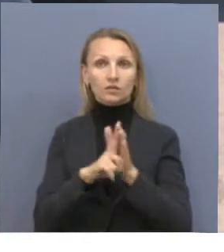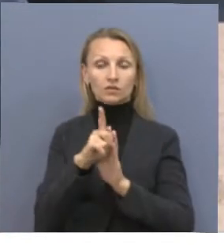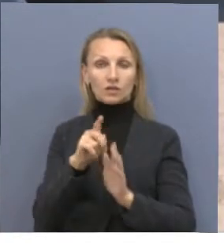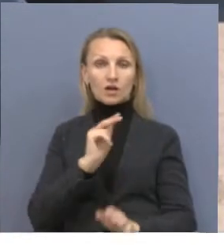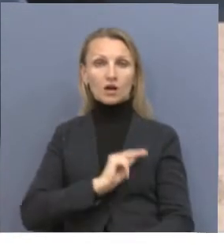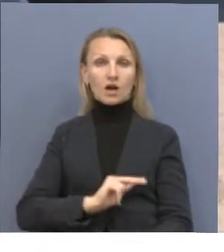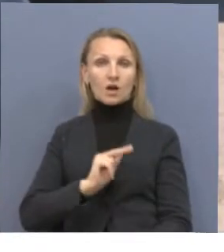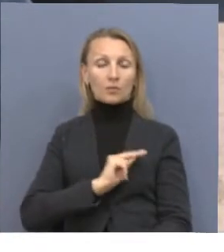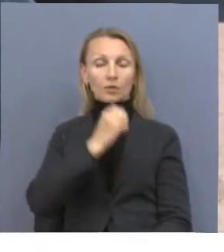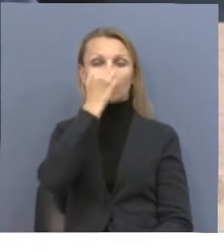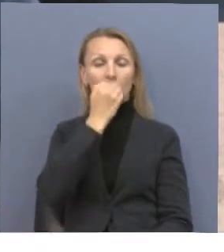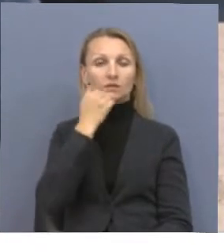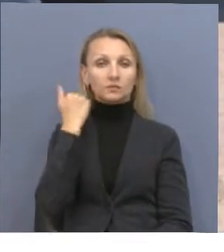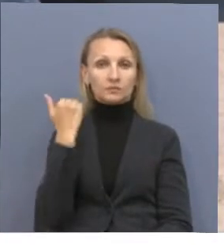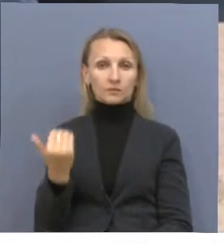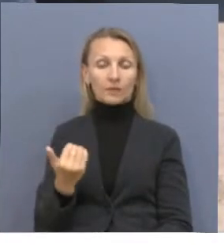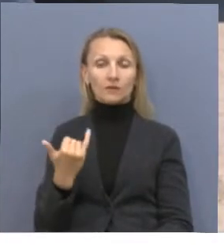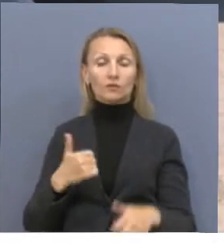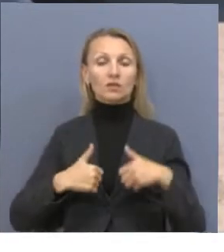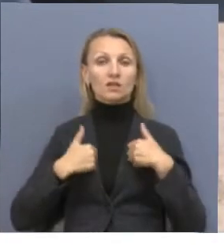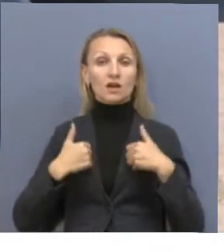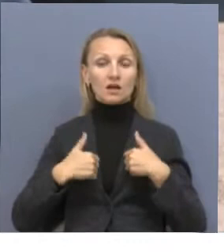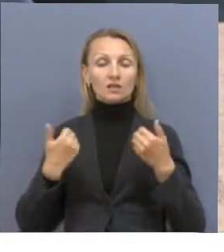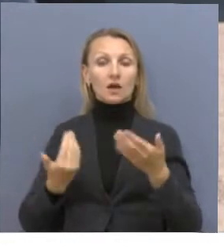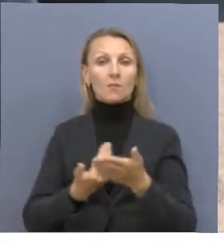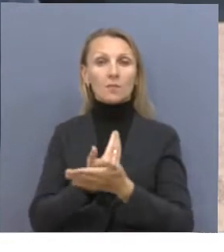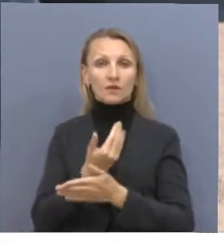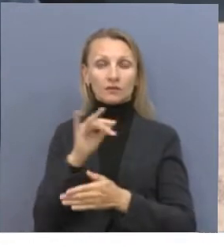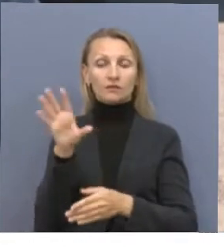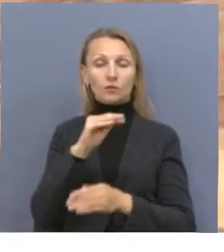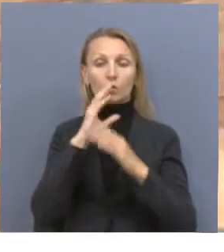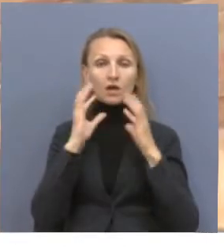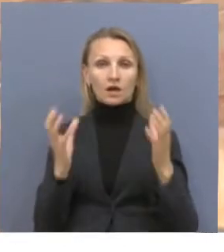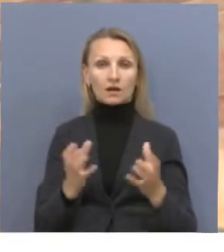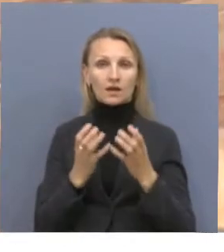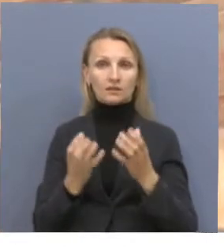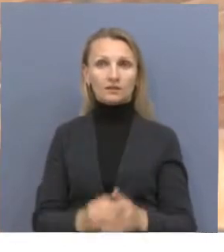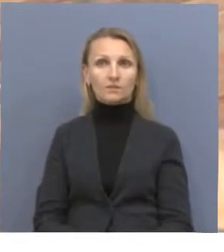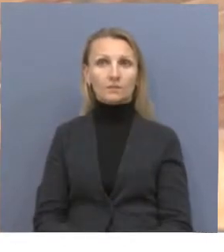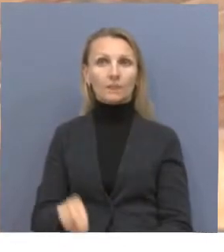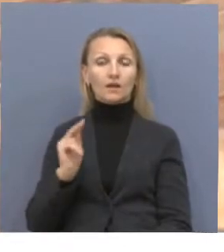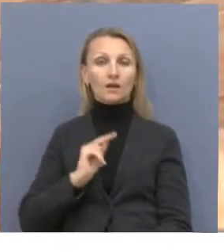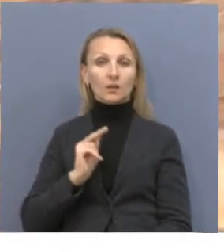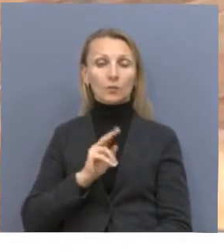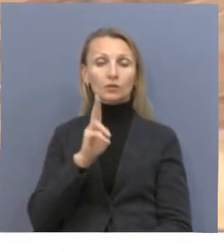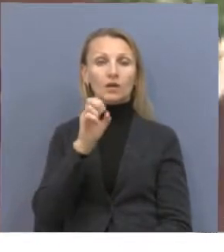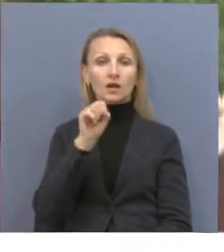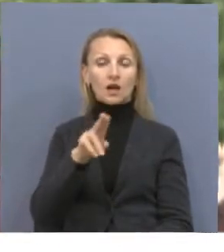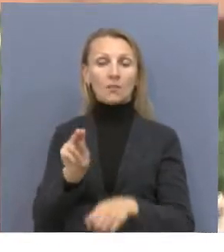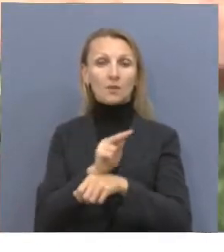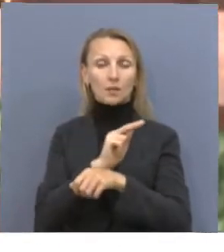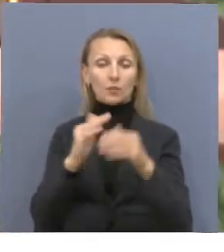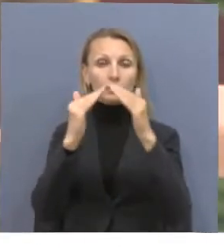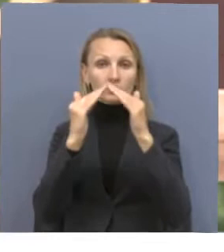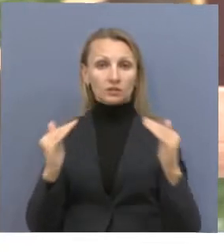работы. И сегодня, как вы видите, стараемся обновить и сохранить социальную инфраструктуру. Работы по капитальному ремонту кровлю